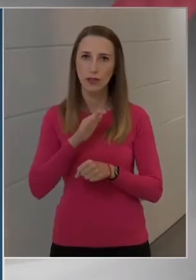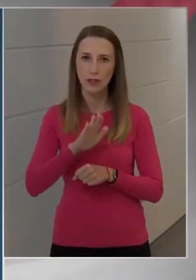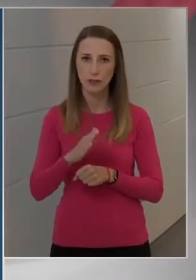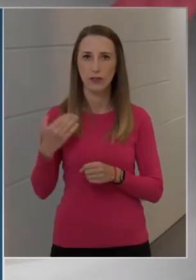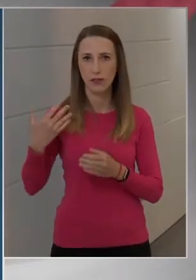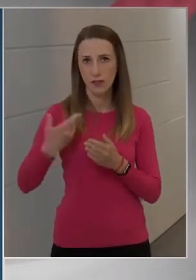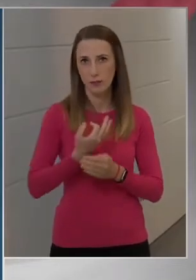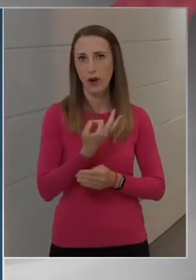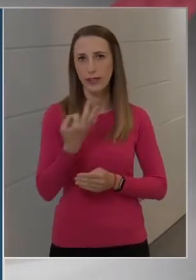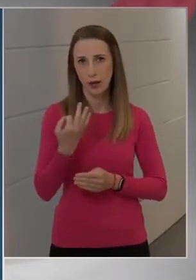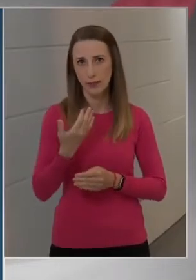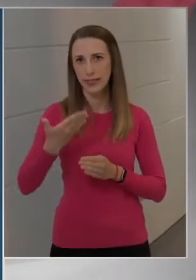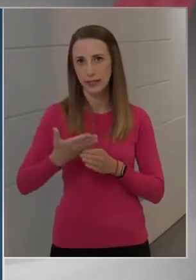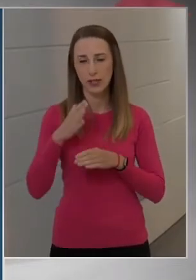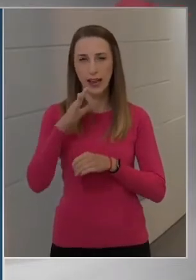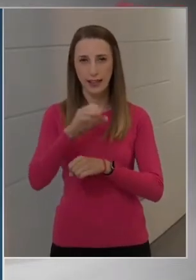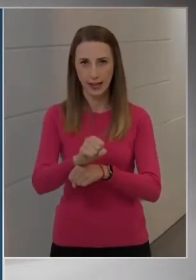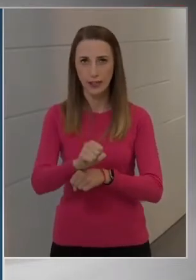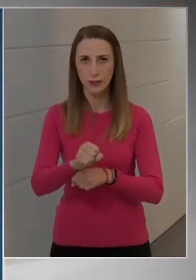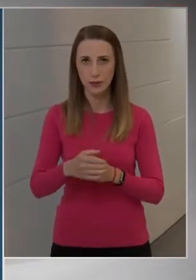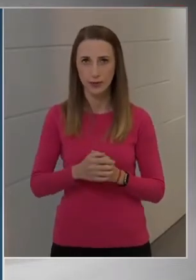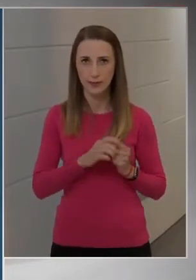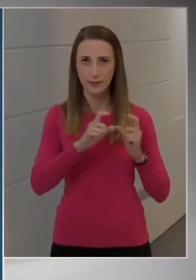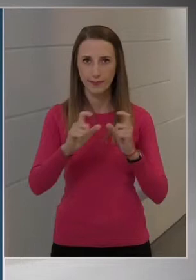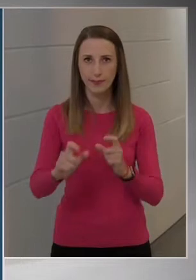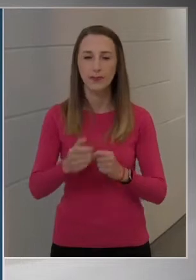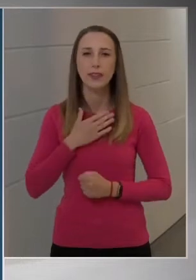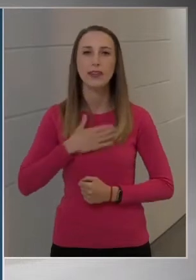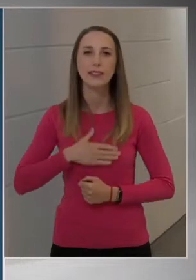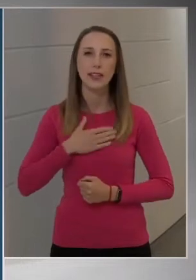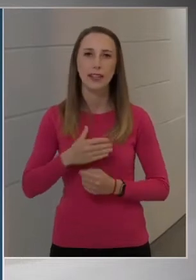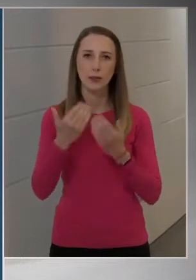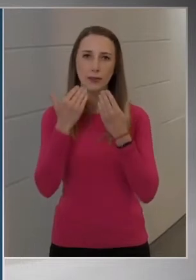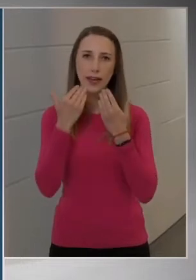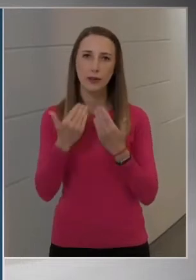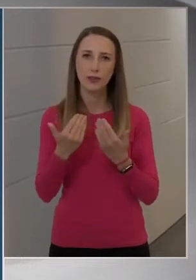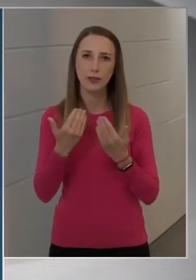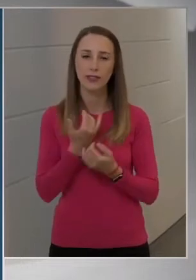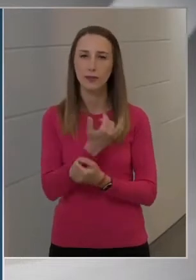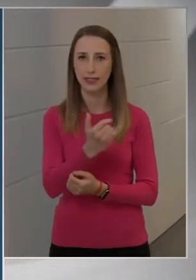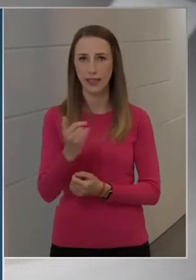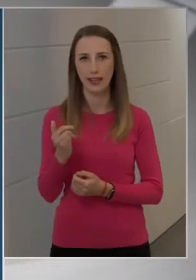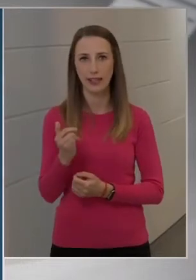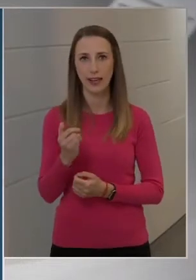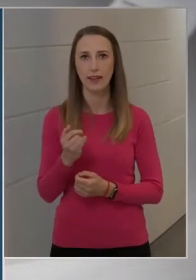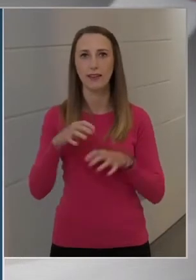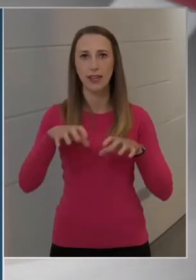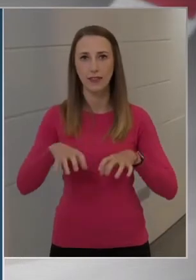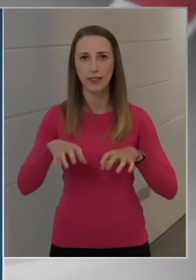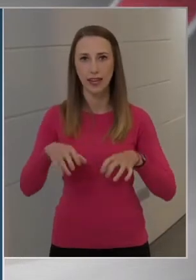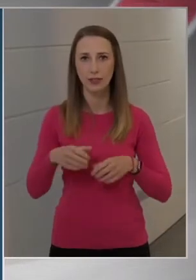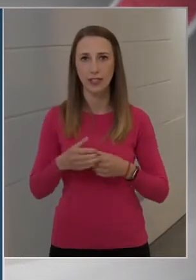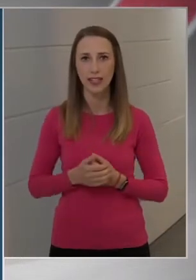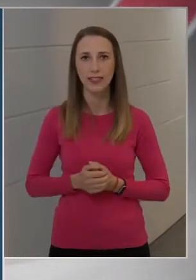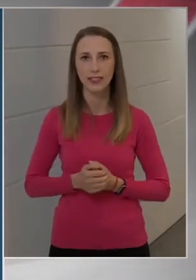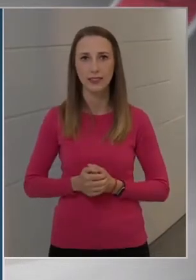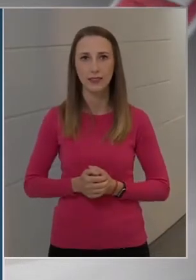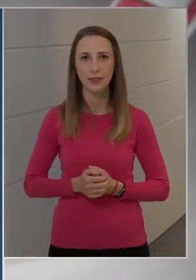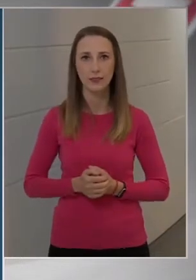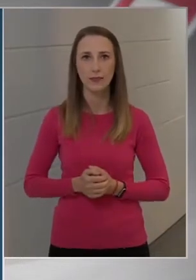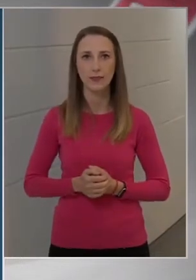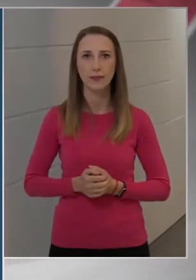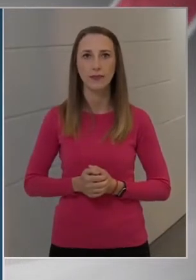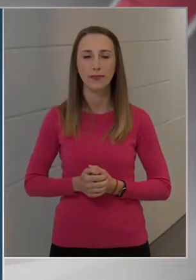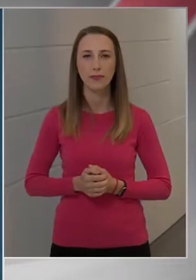a napig is elérhessünk, és szeretném megköszönni mindenkinek ezt a tevékenységét. A